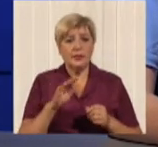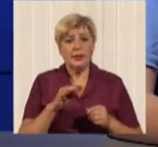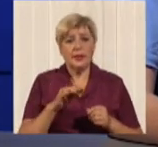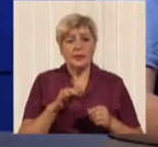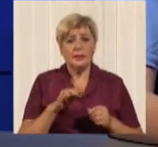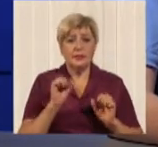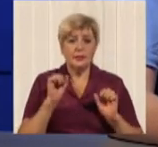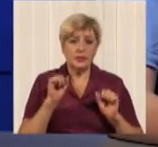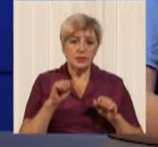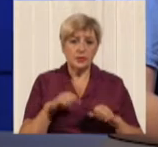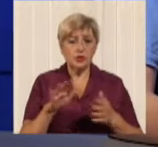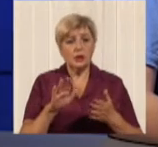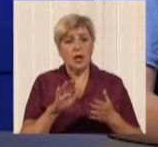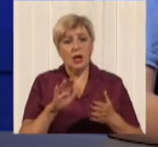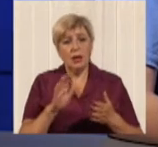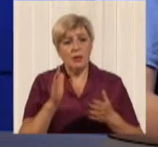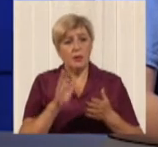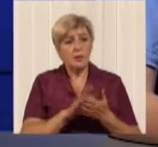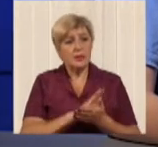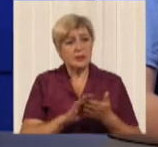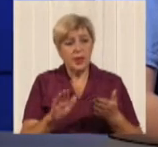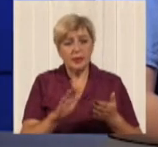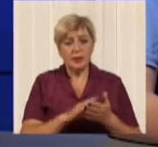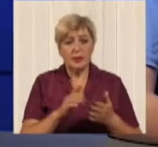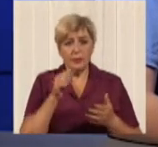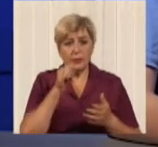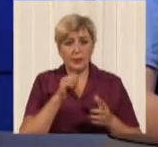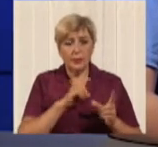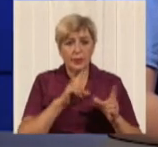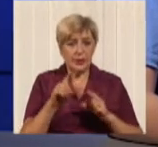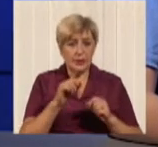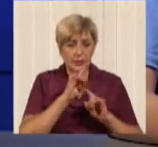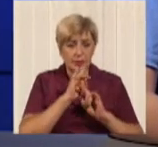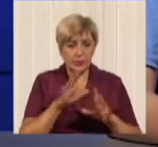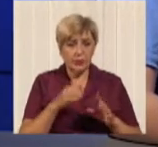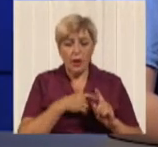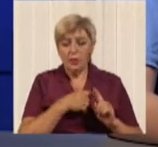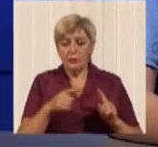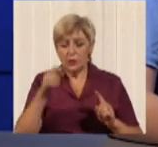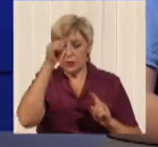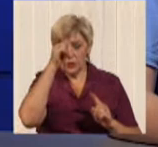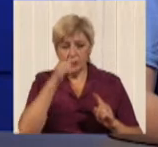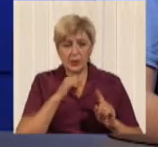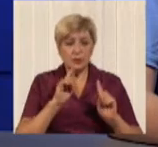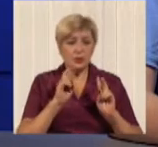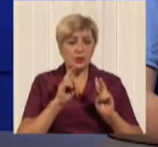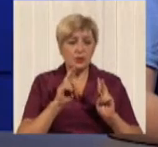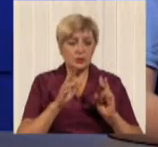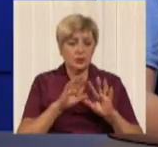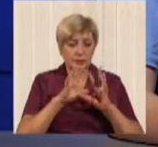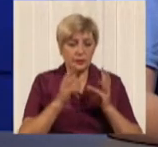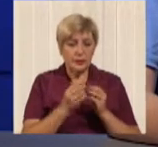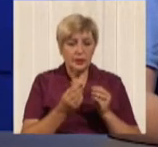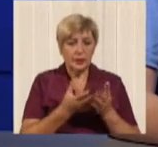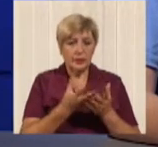возможность бесплатного проезда і в течении месяца оплачувати їм определенну фиксированну суму. Облгосадминистрація она